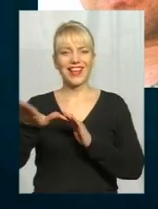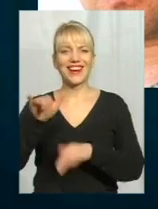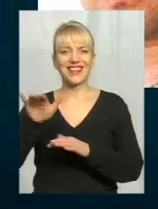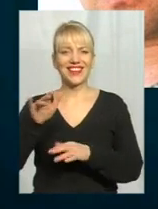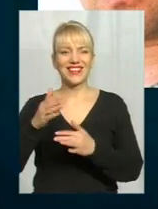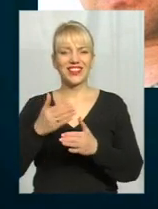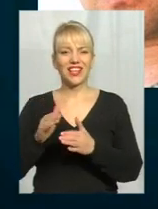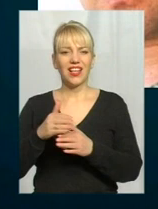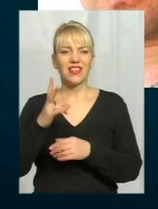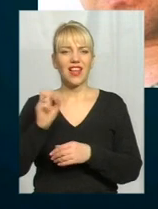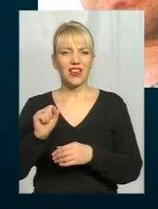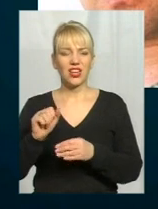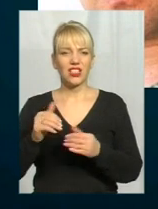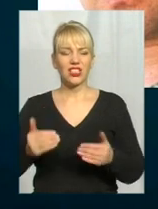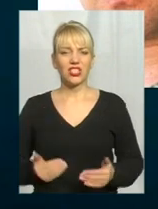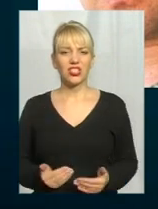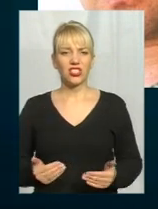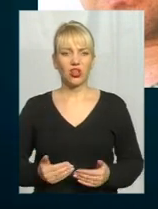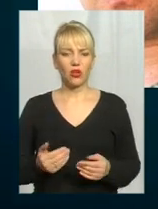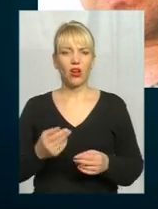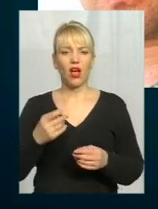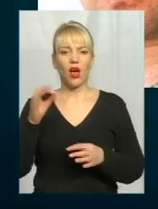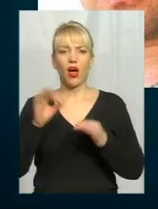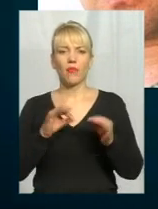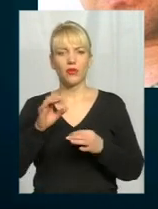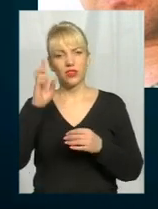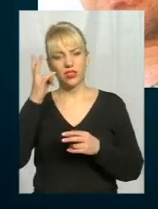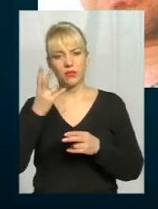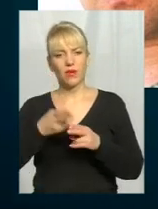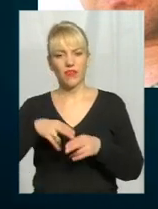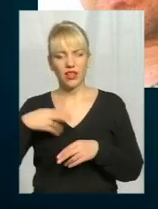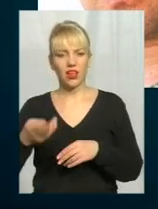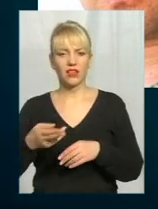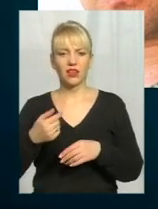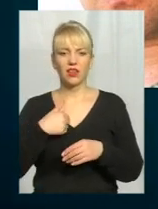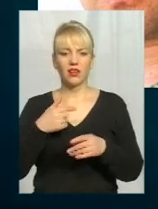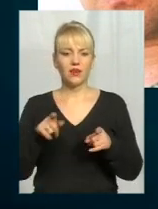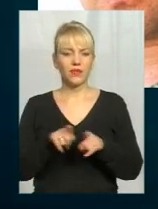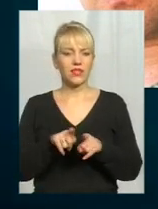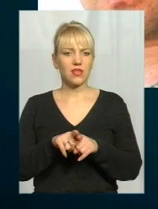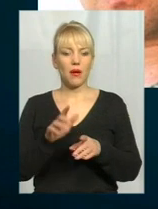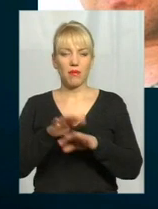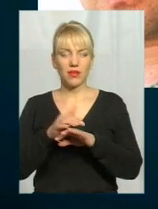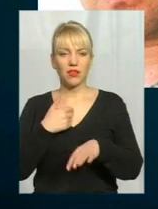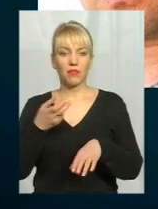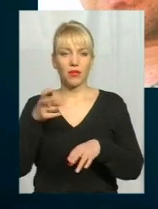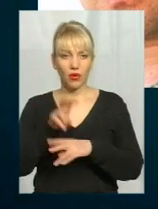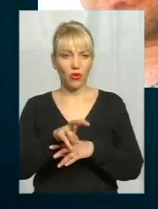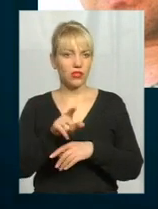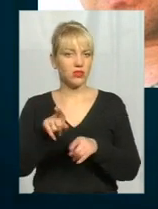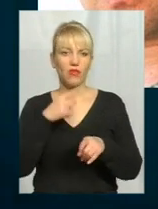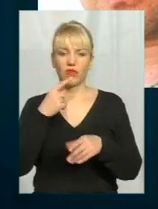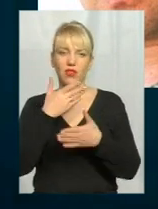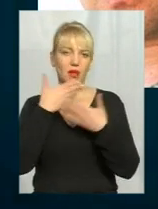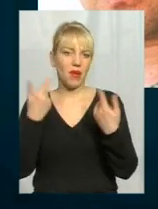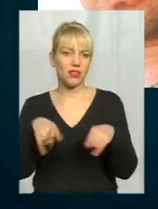Безпроцентне на будівництво теж кредит, так само на ремонти. В банці приходиш, такого кредита немає. Те, що